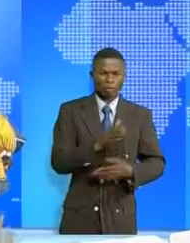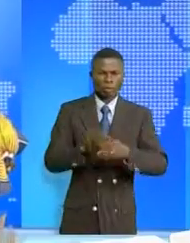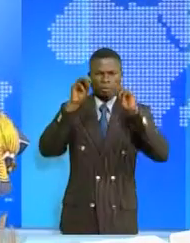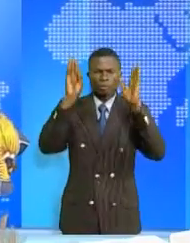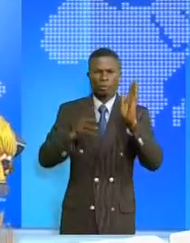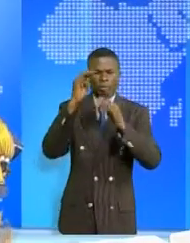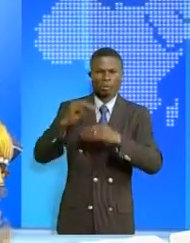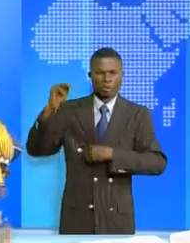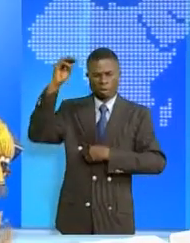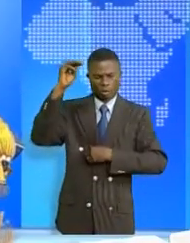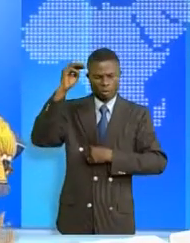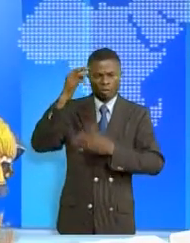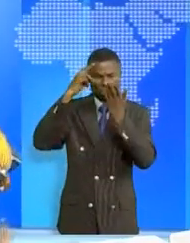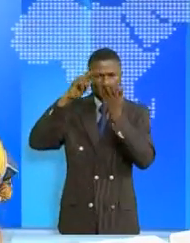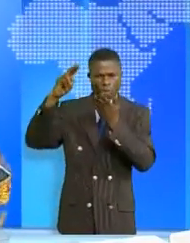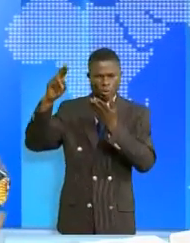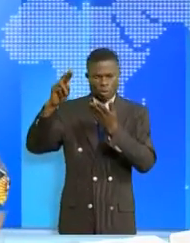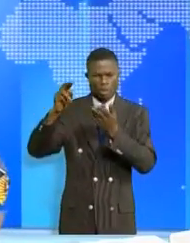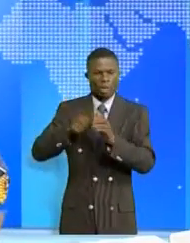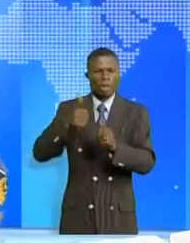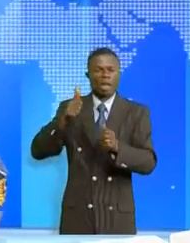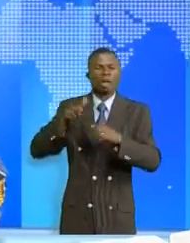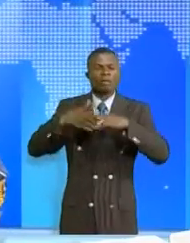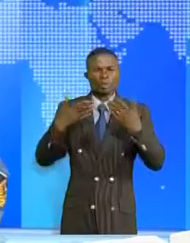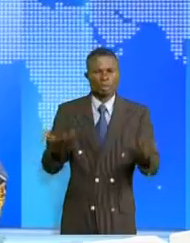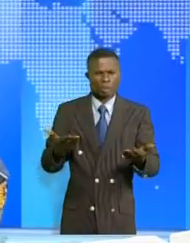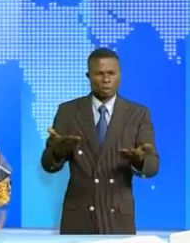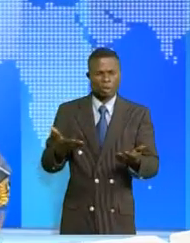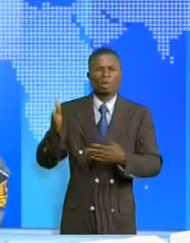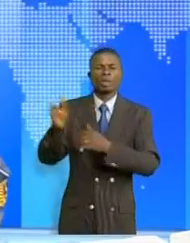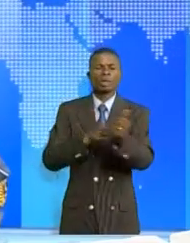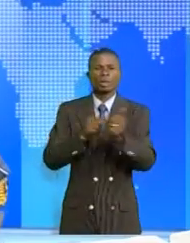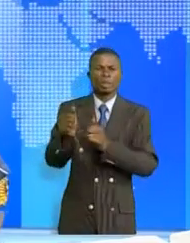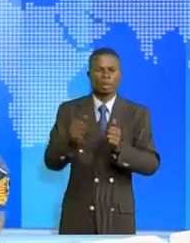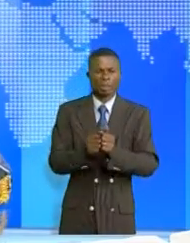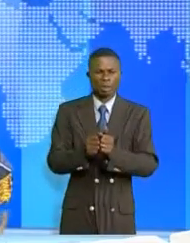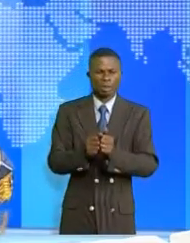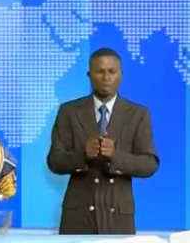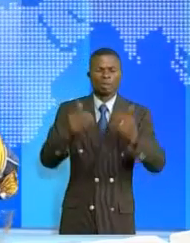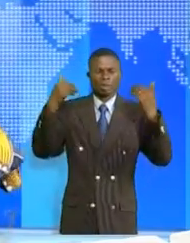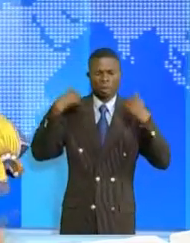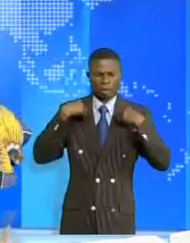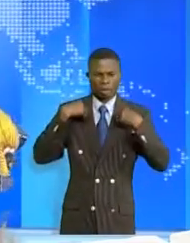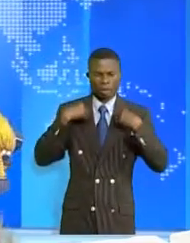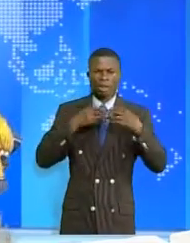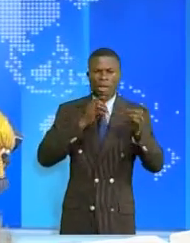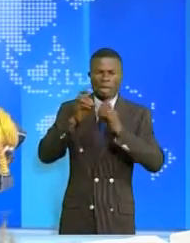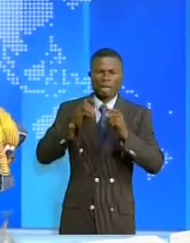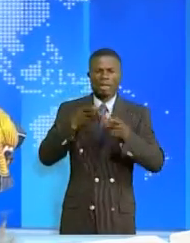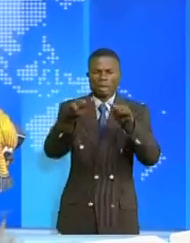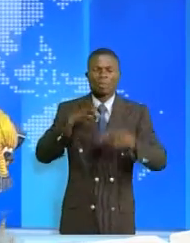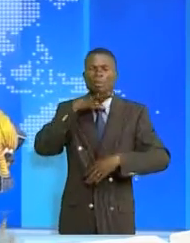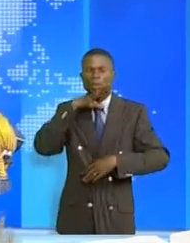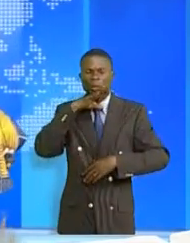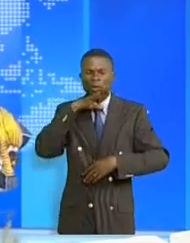supérieur et universitaire, comment éviter la pollution des rivières avec une gestion des immondices afin de